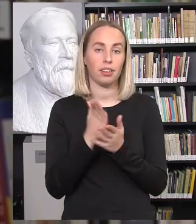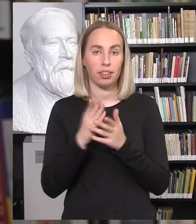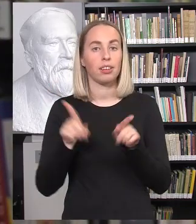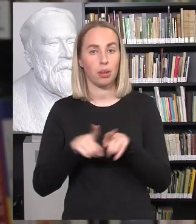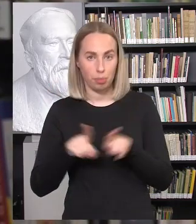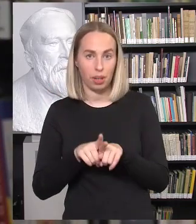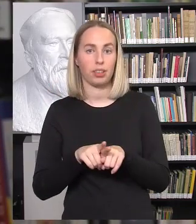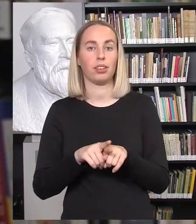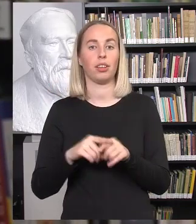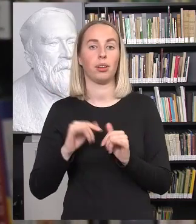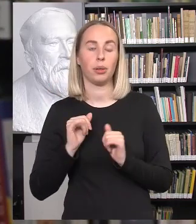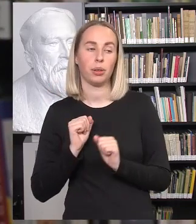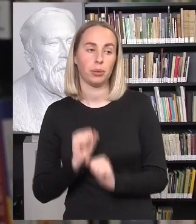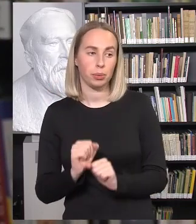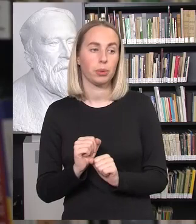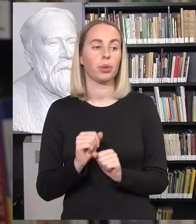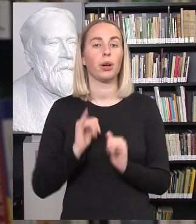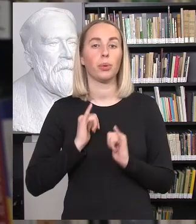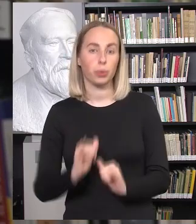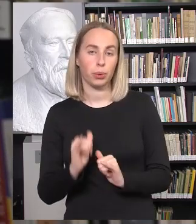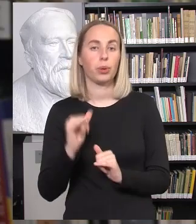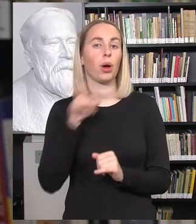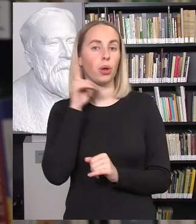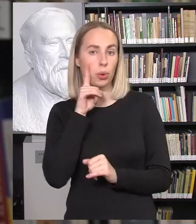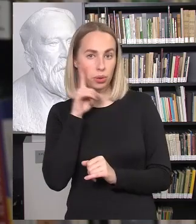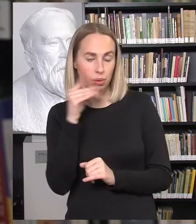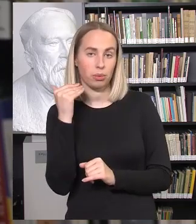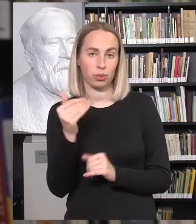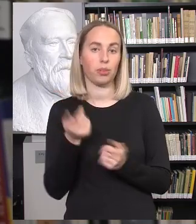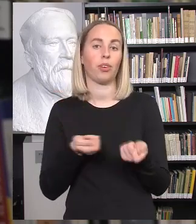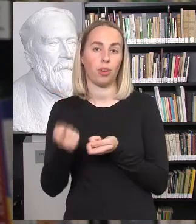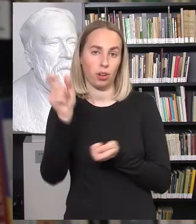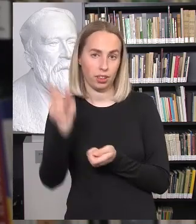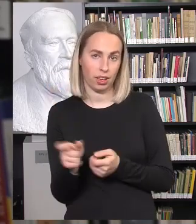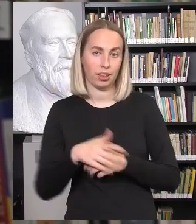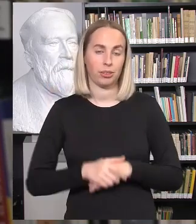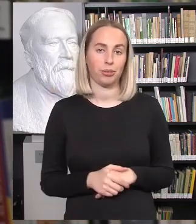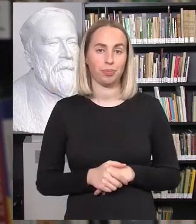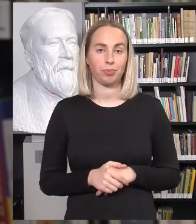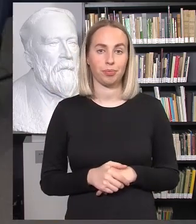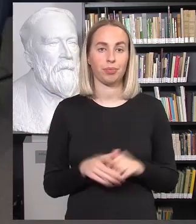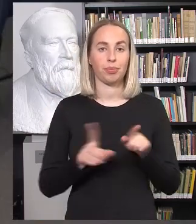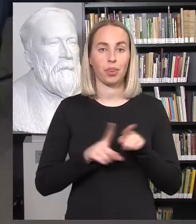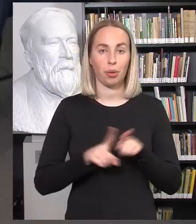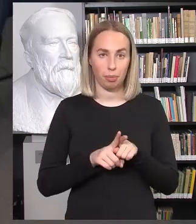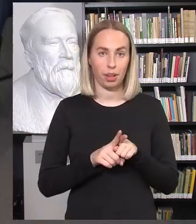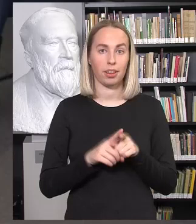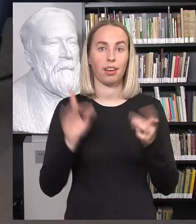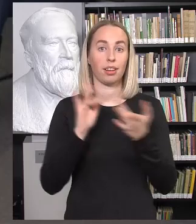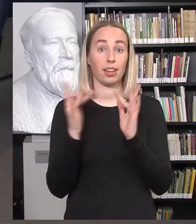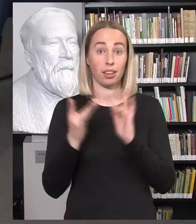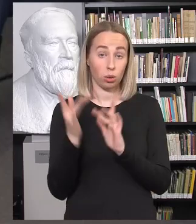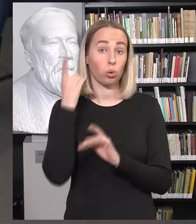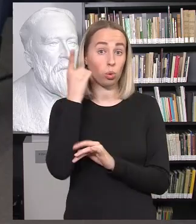jaunimo asociacijos, ir fondo Frida programos mokyklokams Brainbow Challenge koordinatorė, sveiki Rasa. Ir internetu per